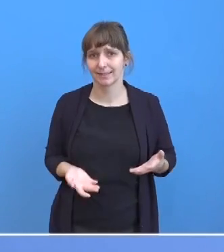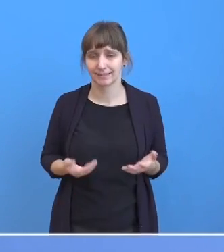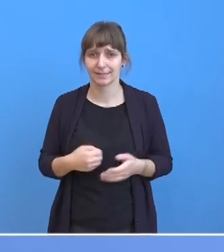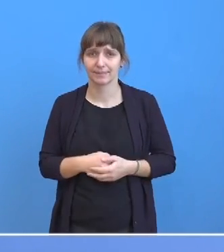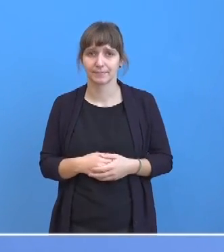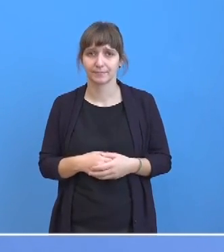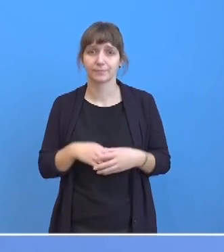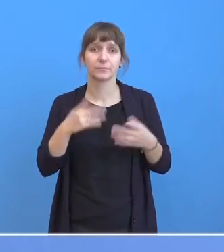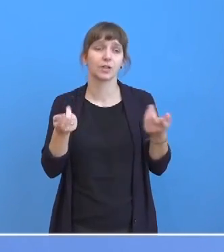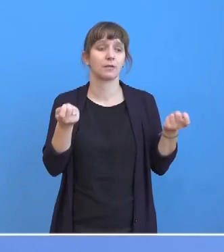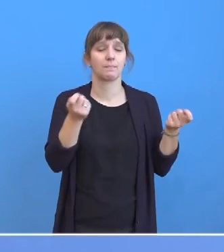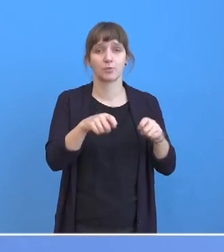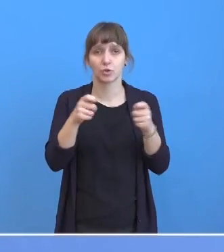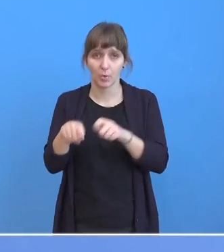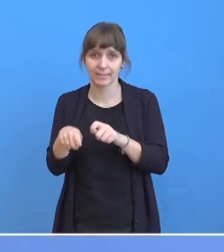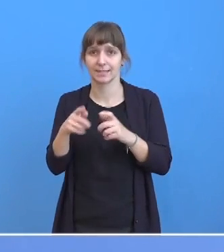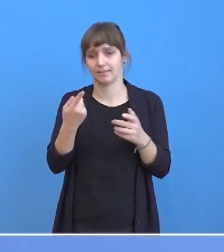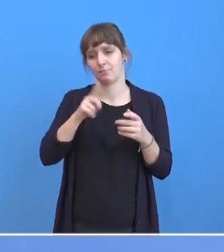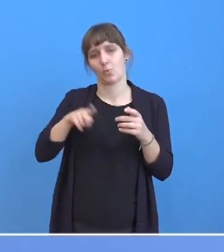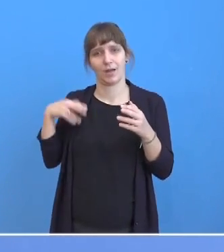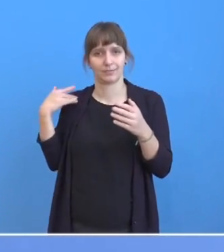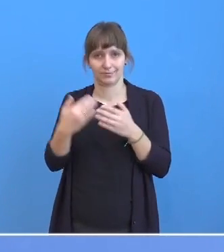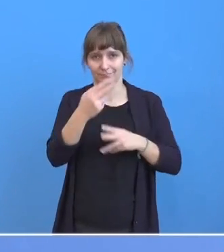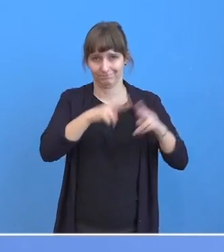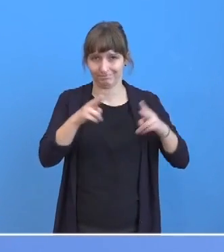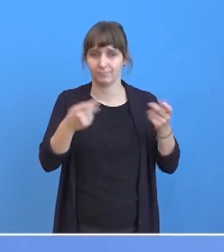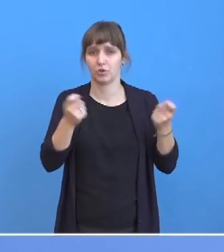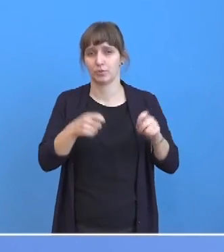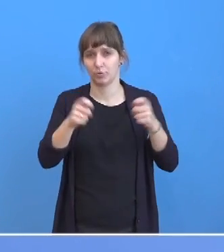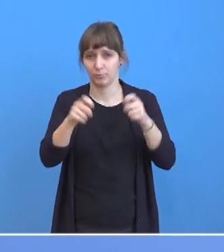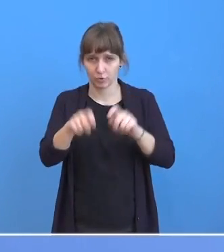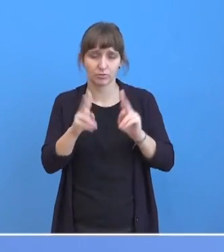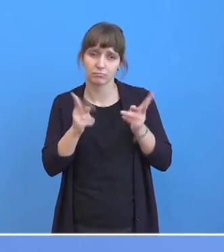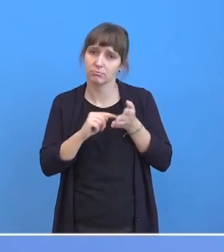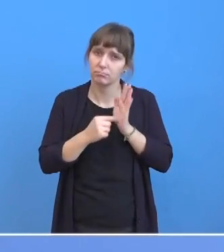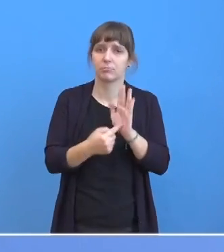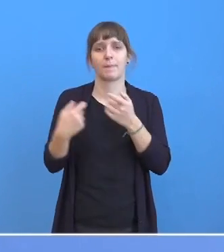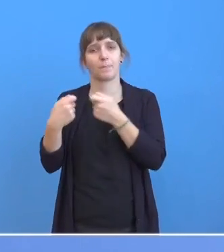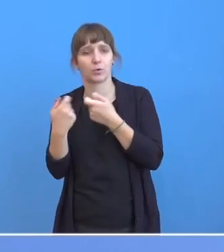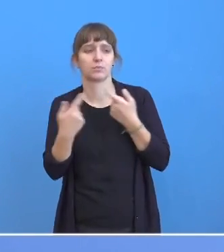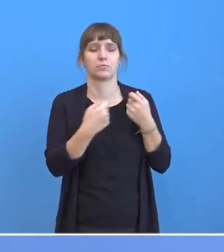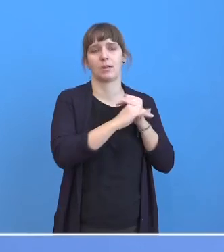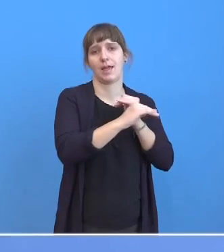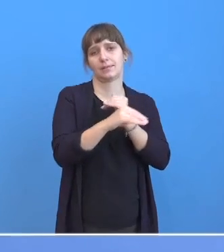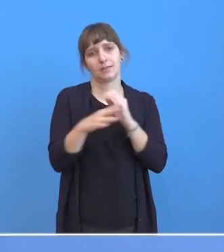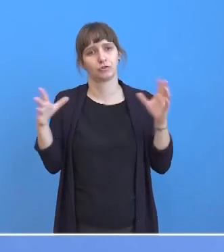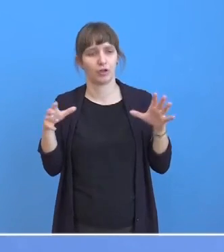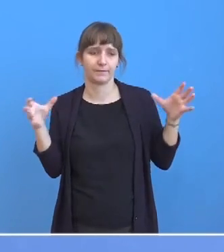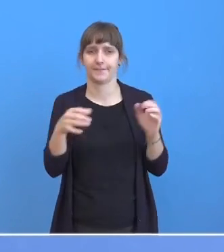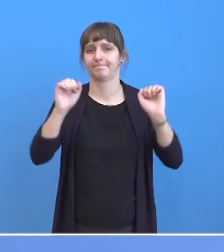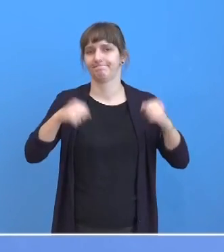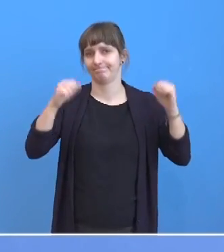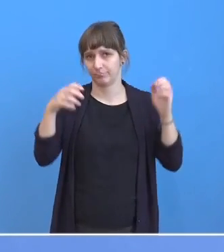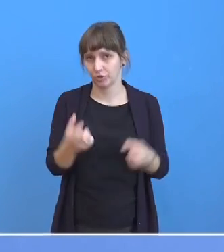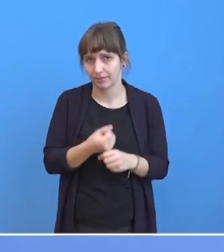sagen, die verschiedenen Beschlüsse der vergangenen Monate haben gezeigt, dass Bund und Länder da zu einem Schulterschluss durchaus in der Lage sind. Und in diesem Sinne und